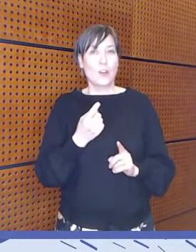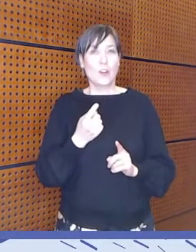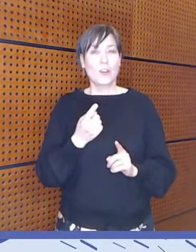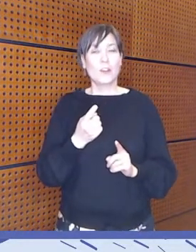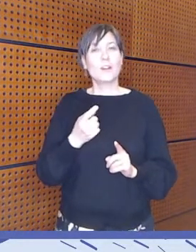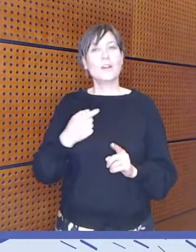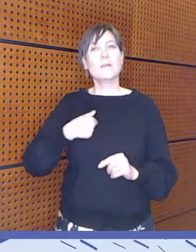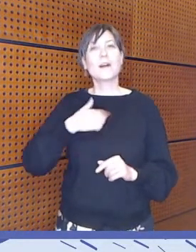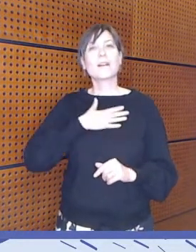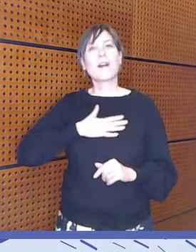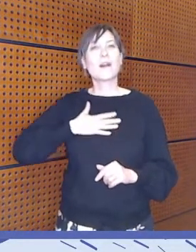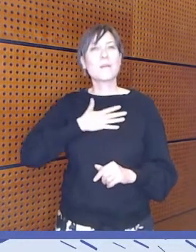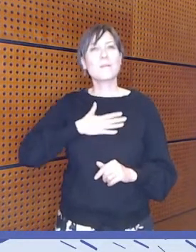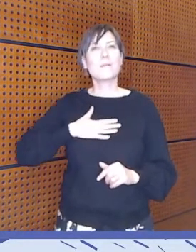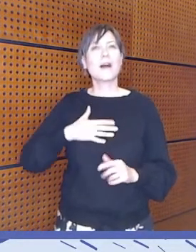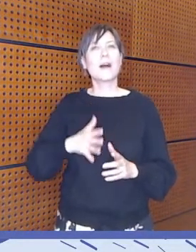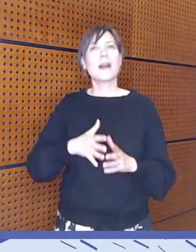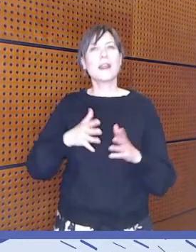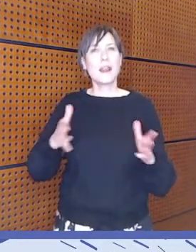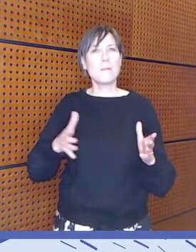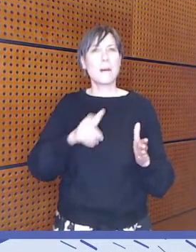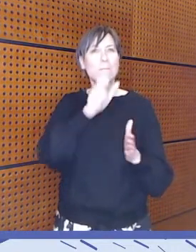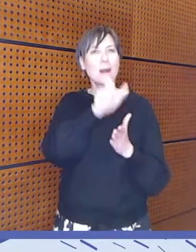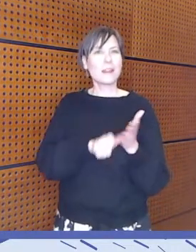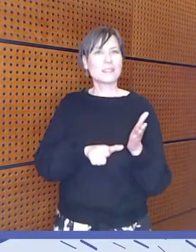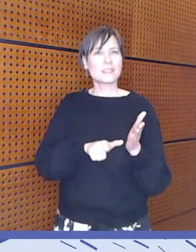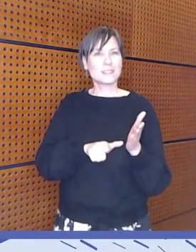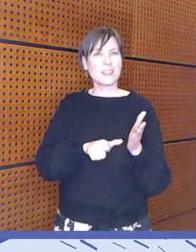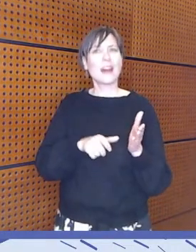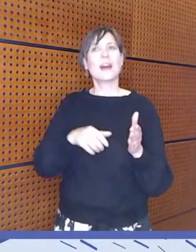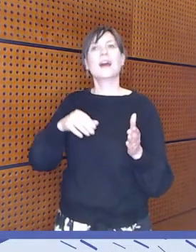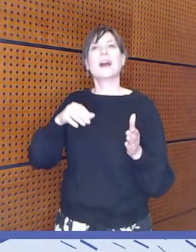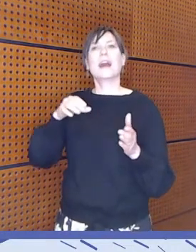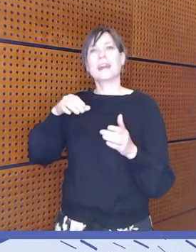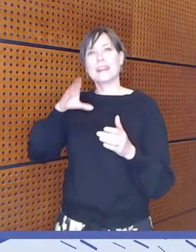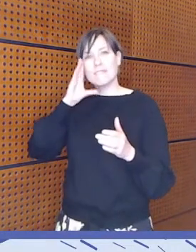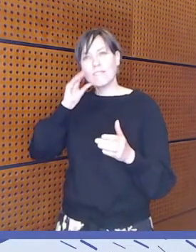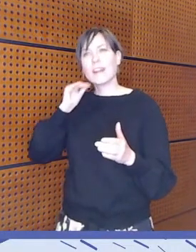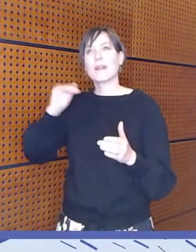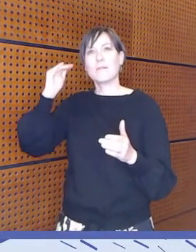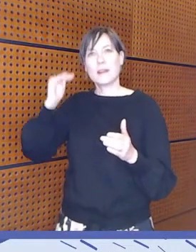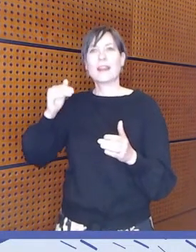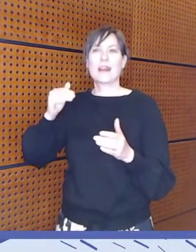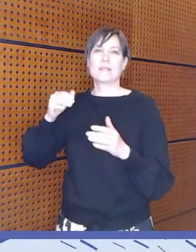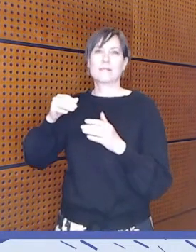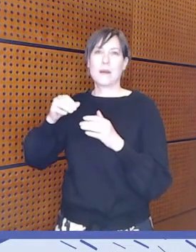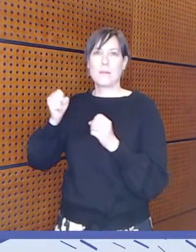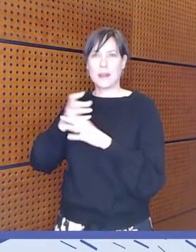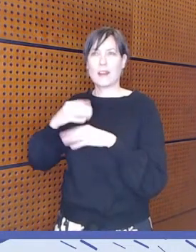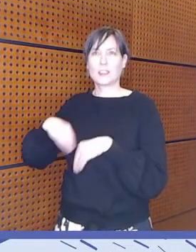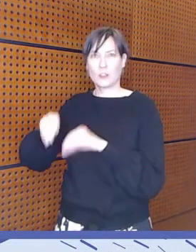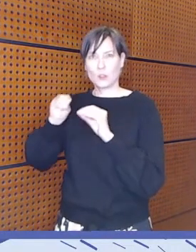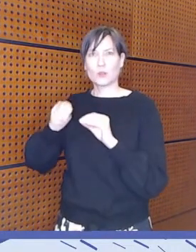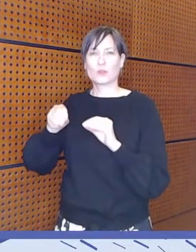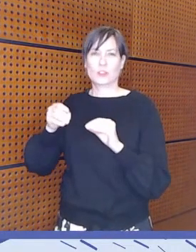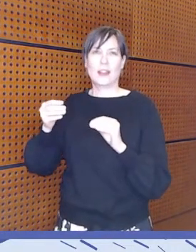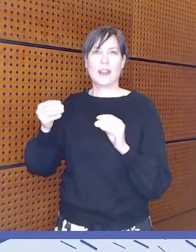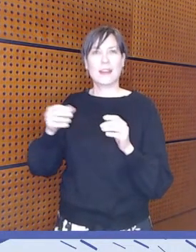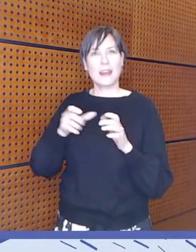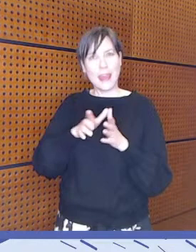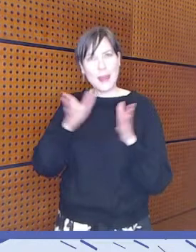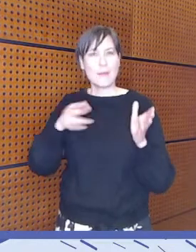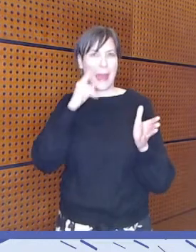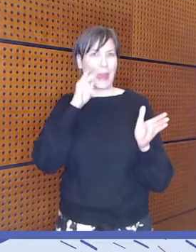kaipaan ehkä enemmän vielä palstatilaa ikäihmisten mediakasvatukselle. Koska ainakin vasta julkaistun väitöskirjan myötä olen